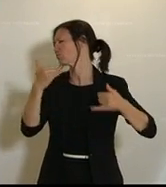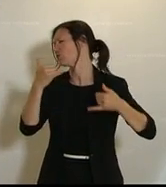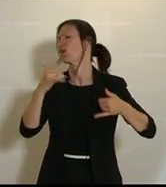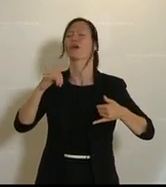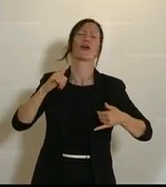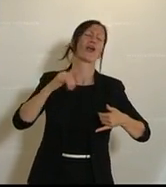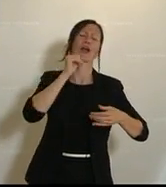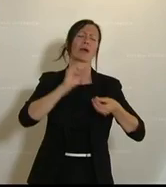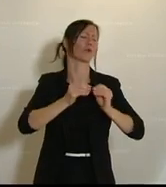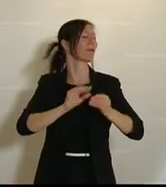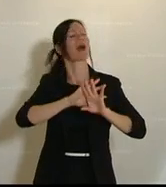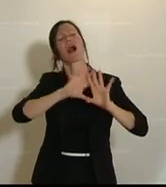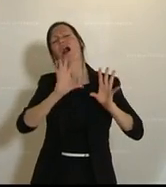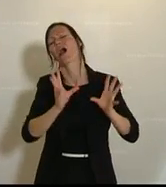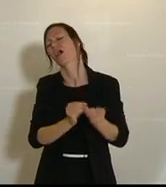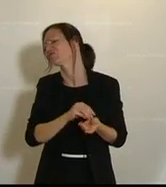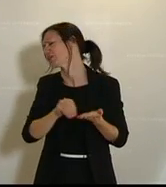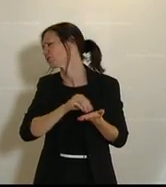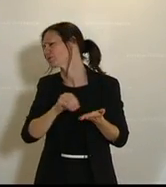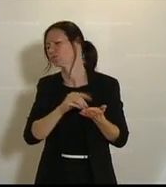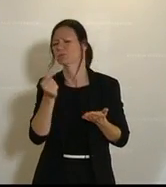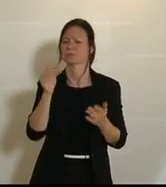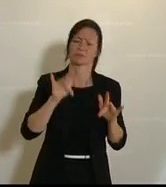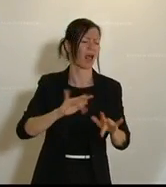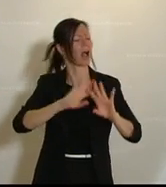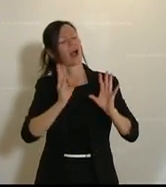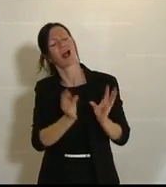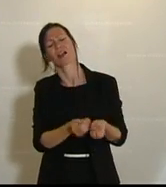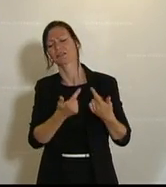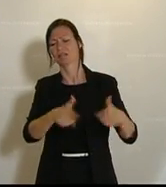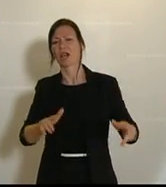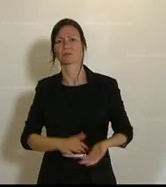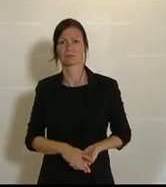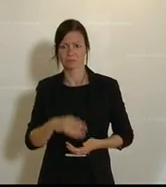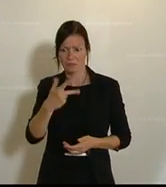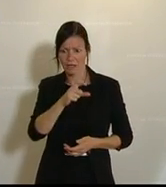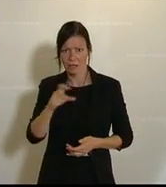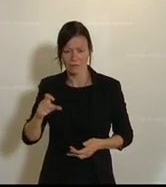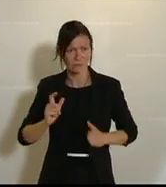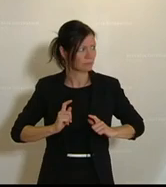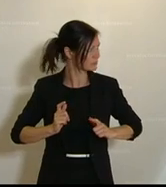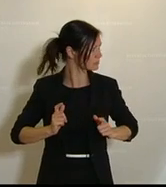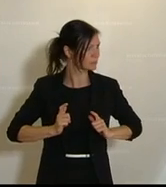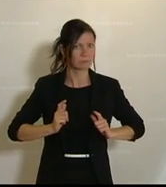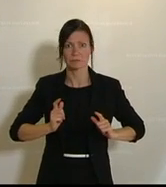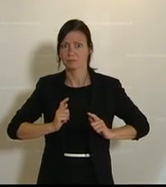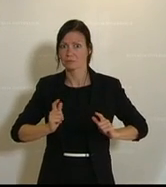kein Problem. Es wird alles finanziert. Es wird alles für Sie erledigt. Nach drei Wochen waren die ersten Rückrufe.